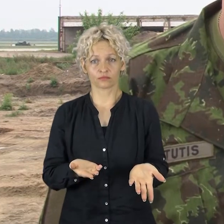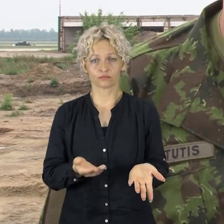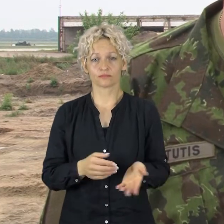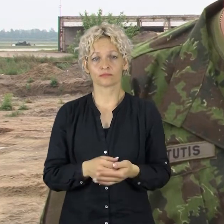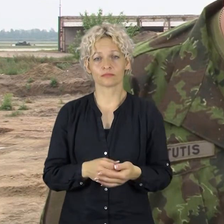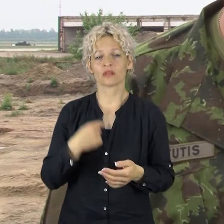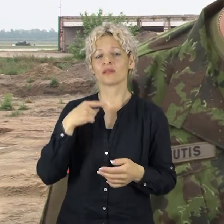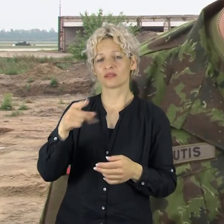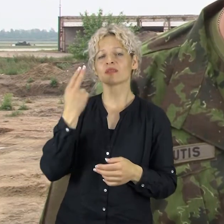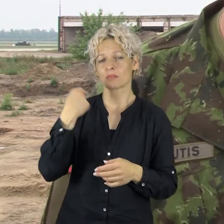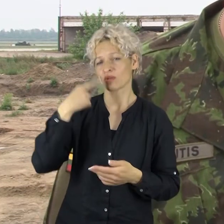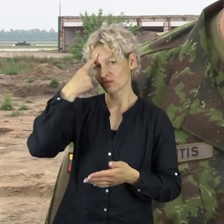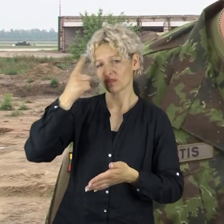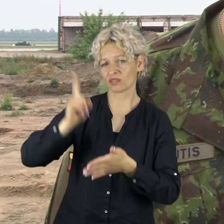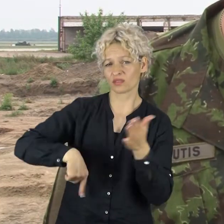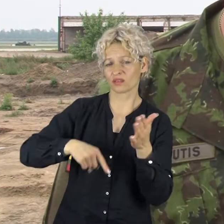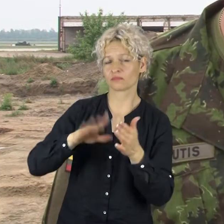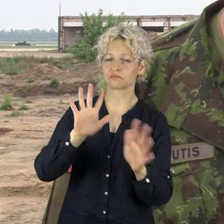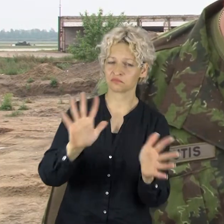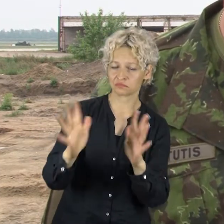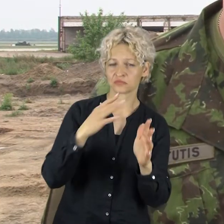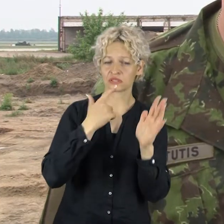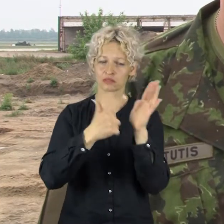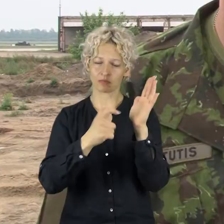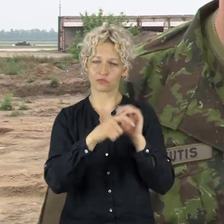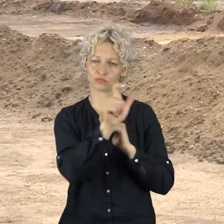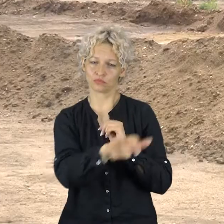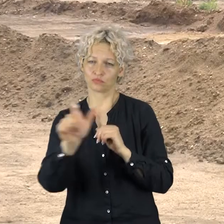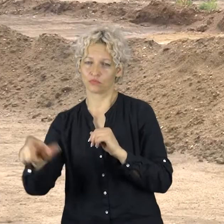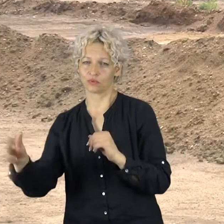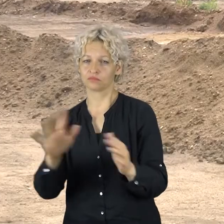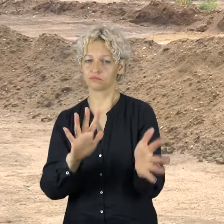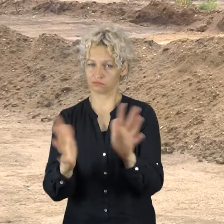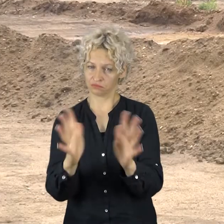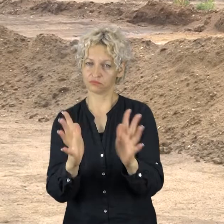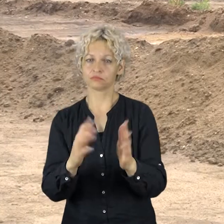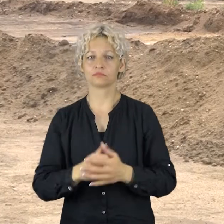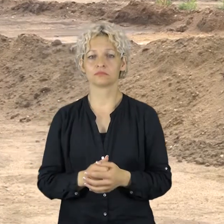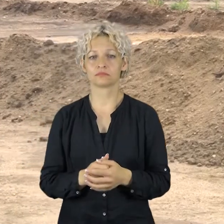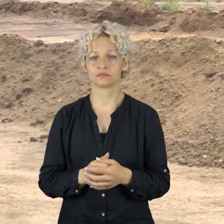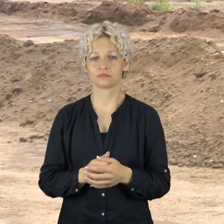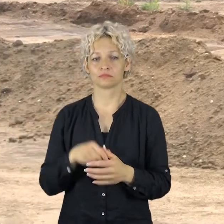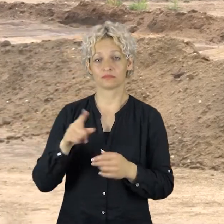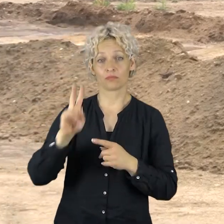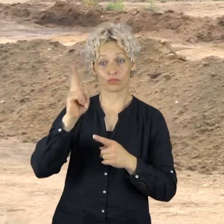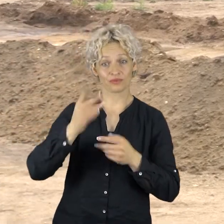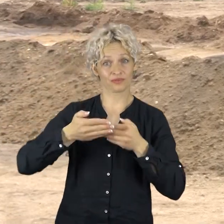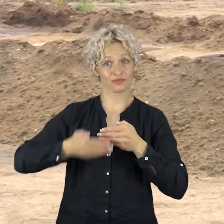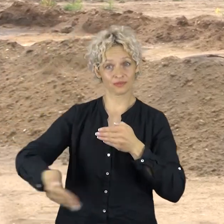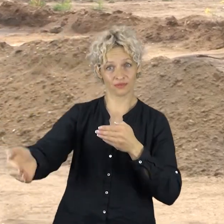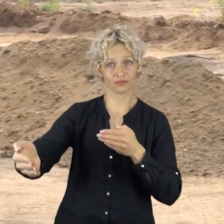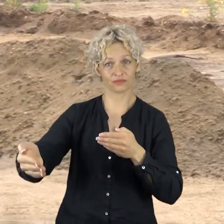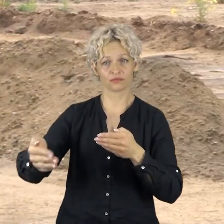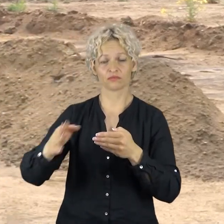tikėtinas palaikų skaičius gali būti iki 700. Ar tėmiausių metų turėtų būti suformuota komisija dėl